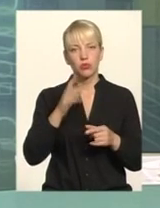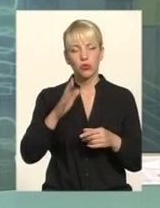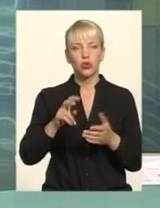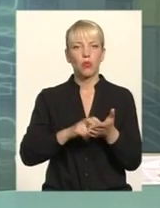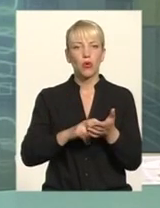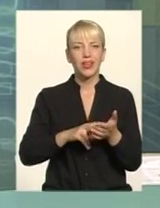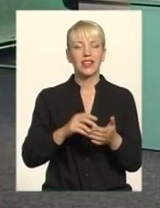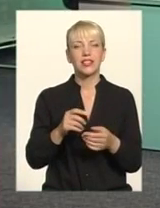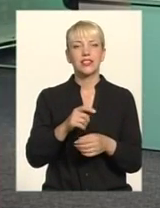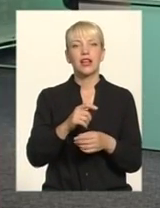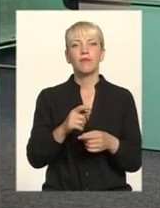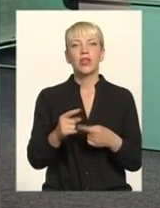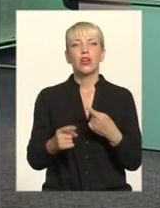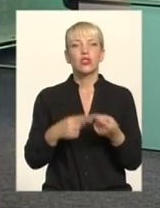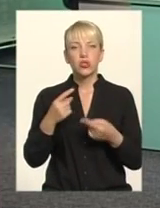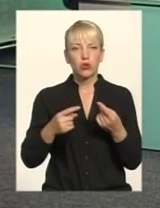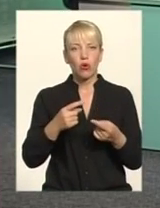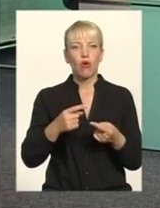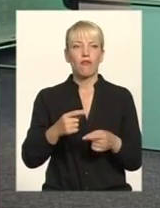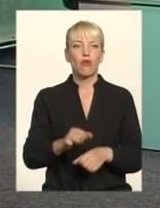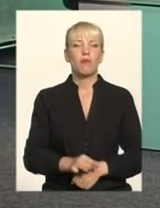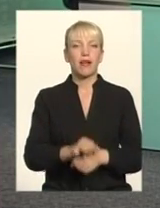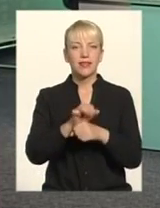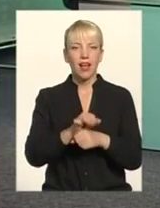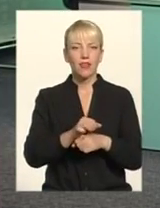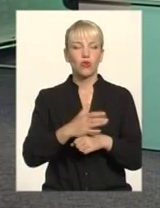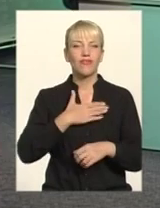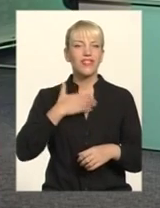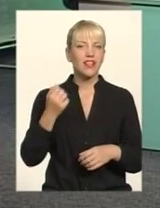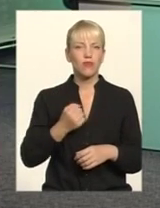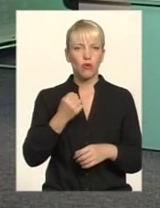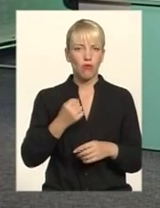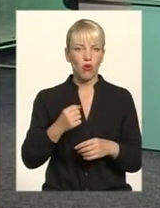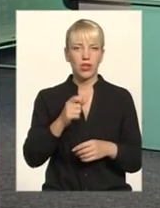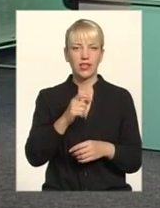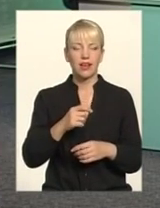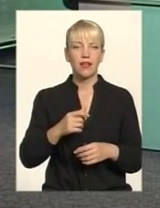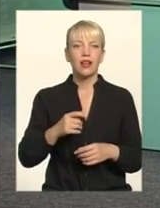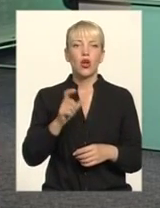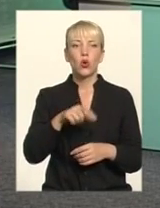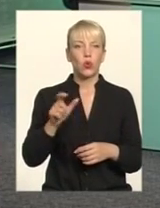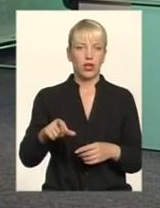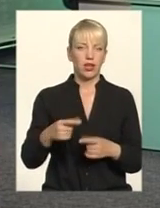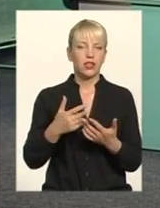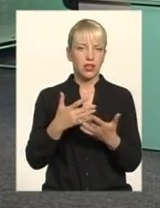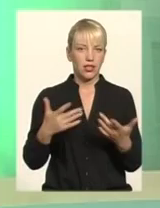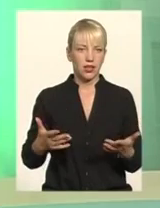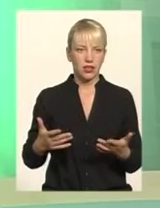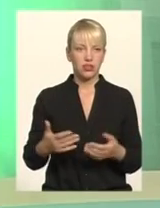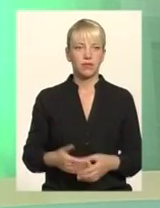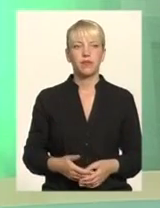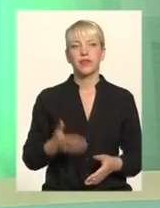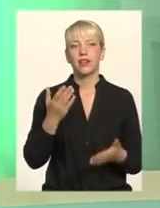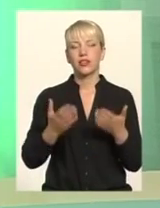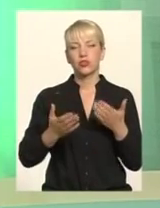будуть вони зважати на своїх виборців, які, власне, приведуть їх до влади на наступних виборах Ну, власне,